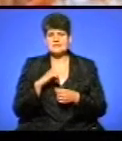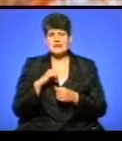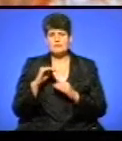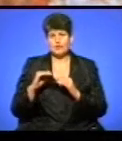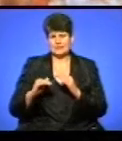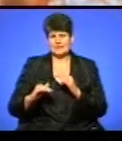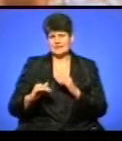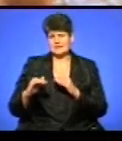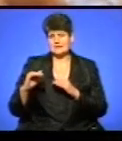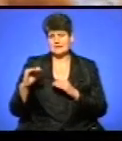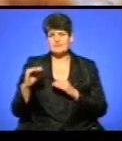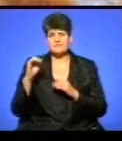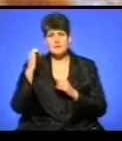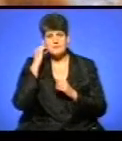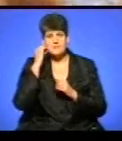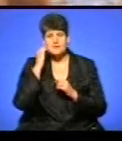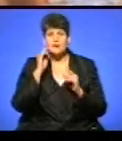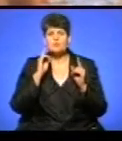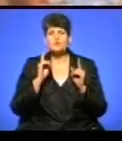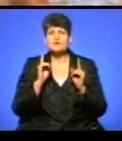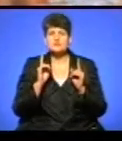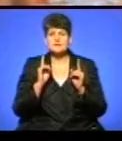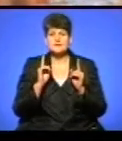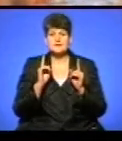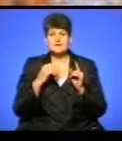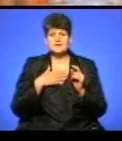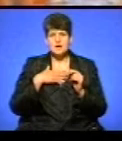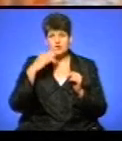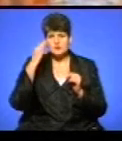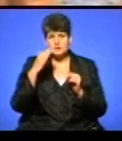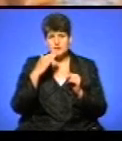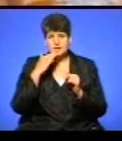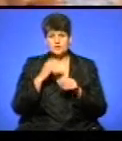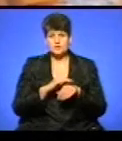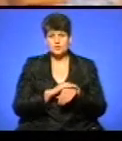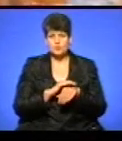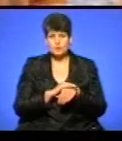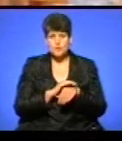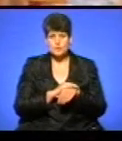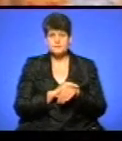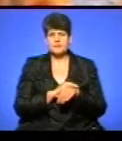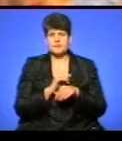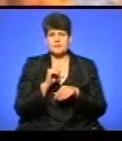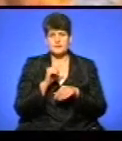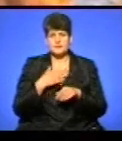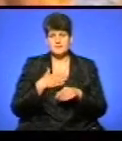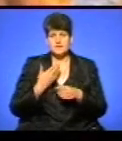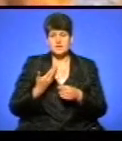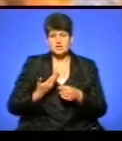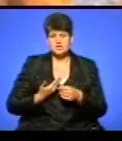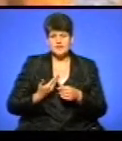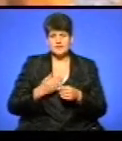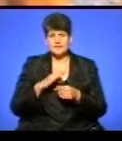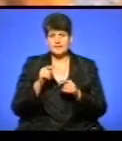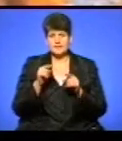ми пам'ятаємо тільки від нашого тата добро. Ми жили, каже, не